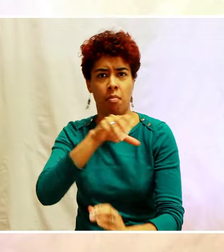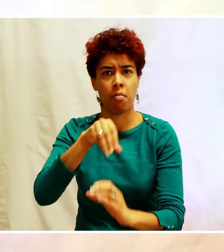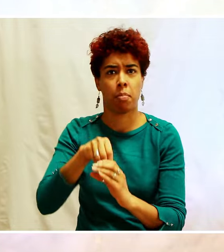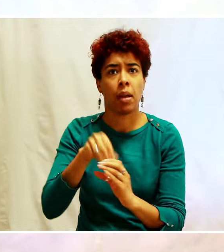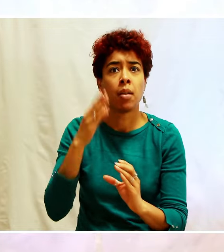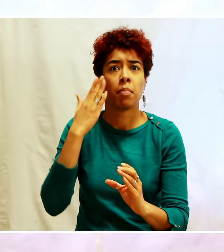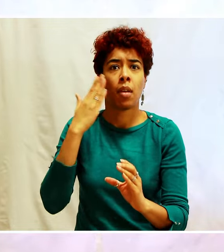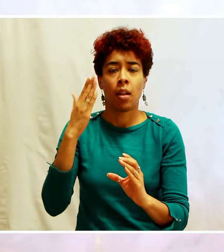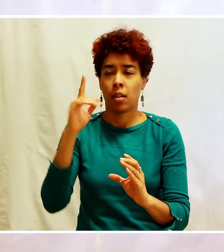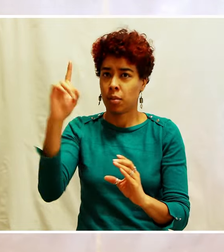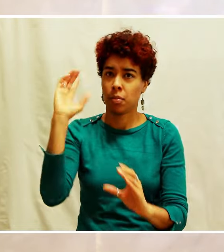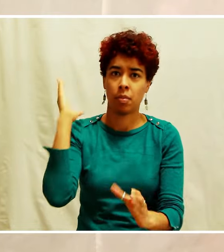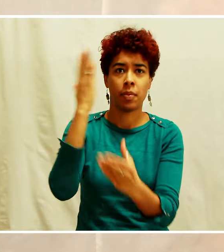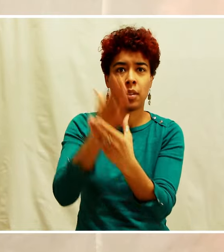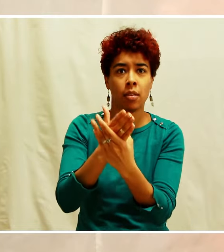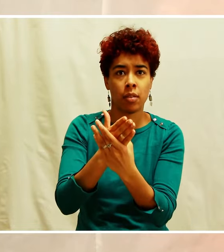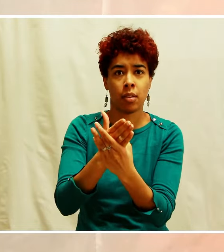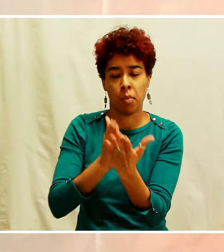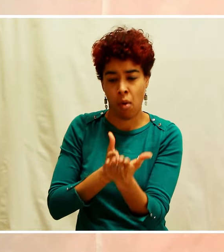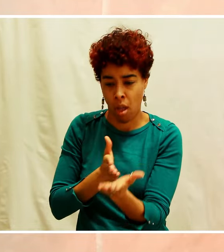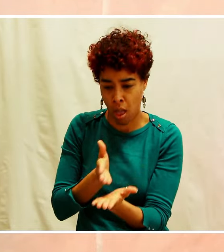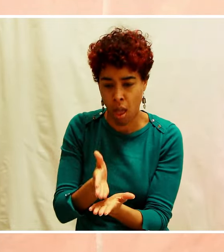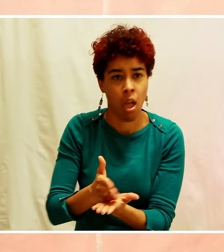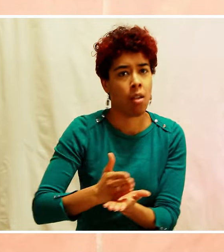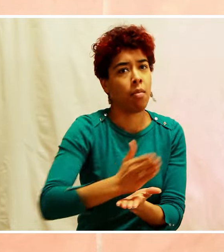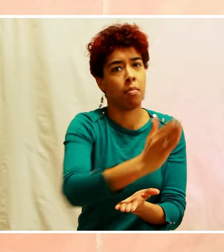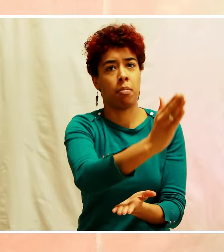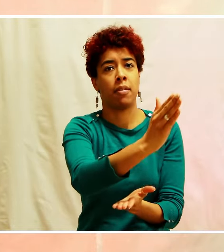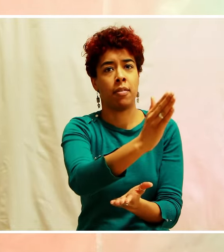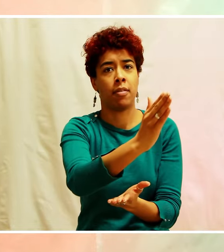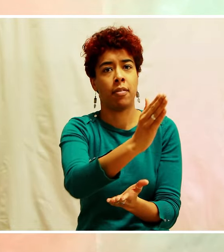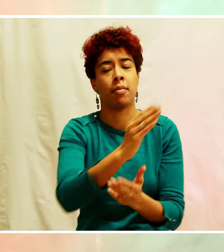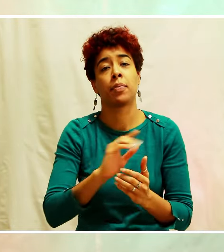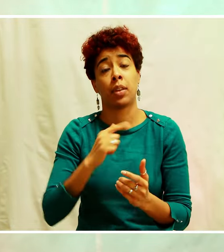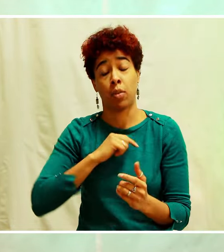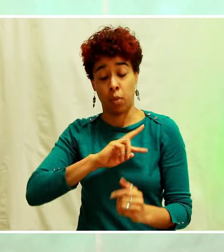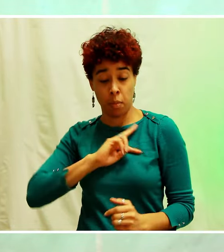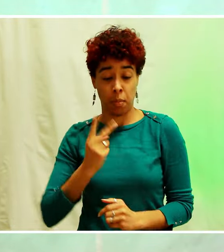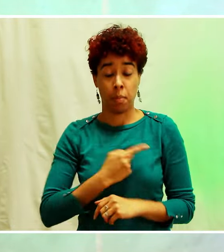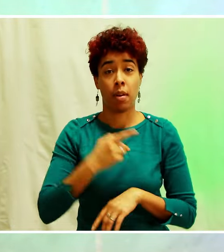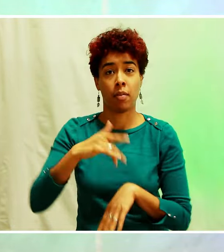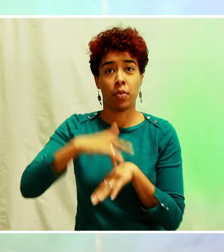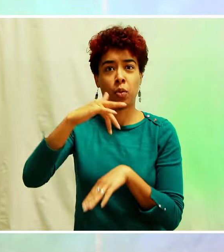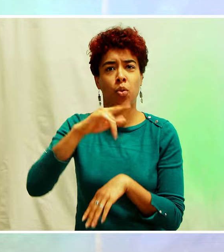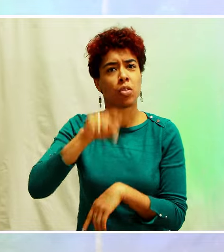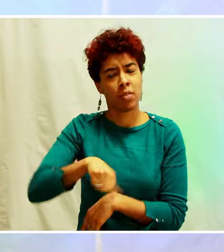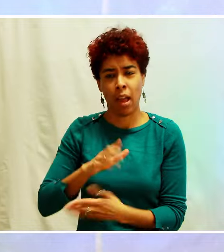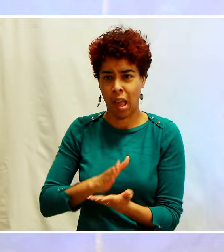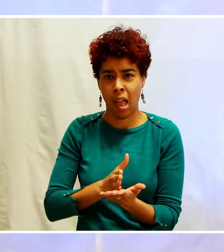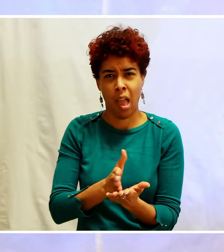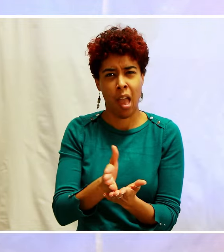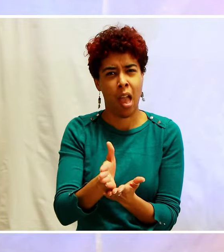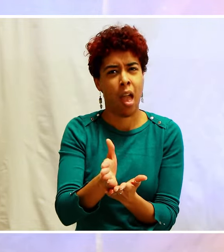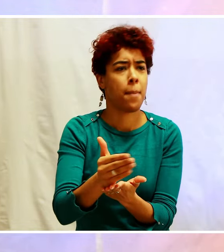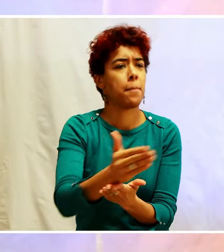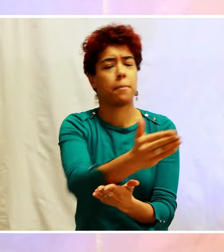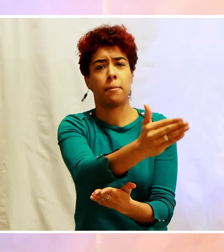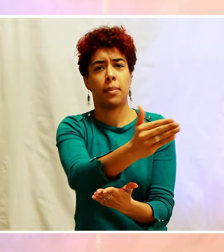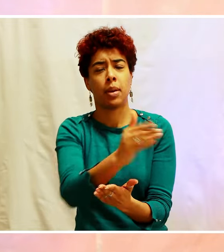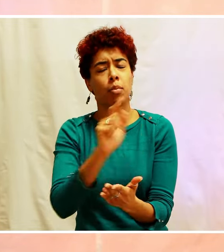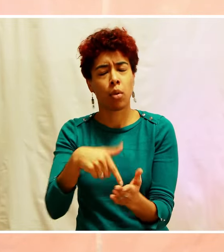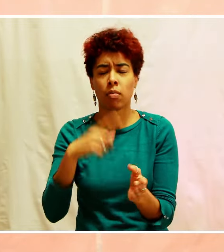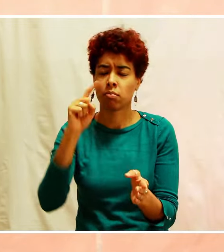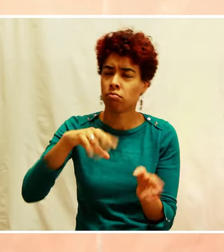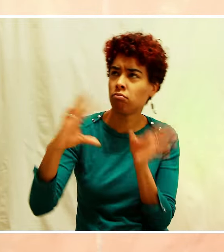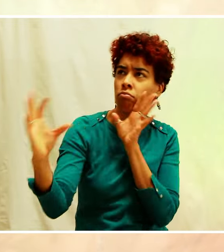fils pour que notre route puisse changer de direction, qu'on vive cette conversion, un vrai demi-tour, un vrai attachement, de dire maintenant